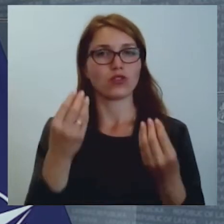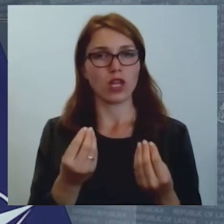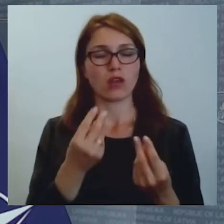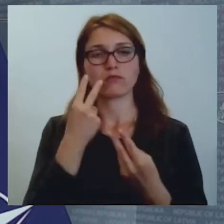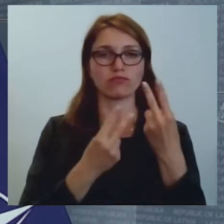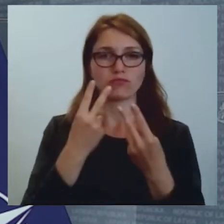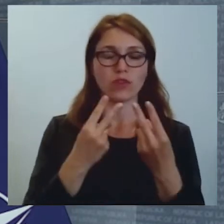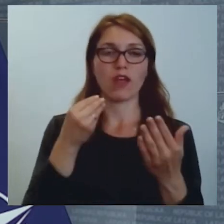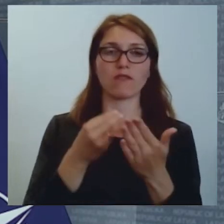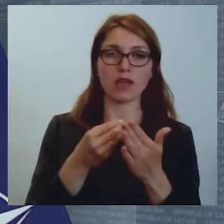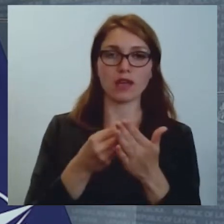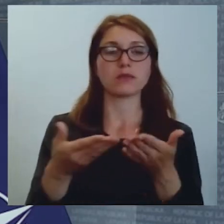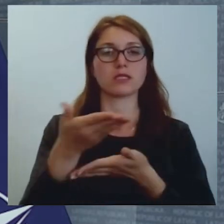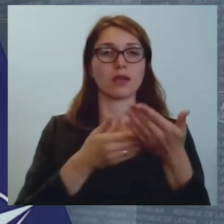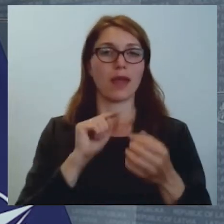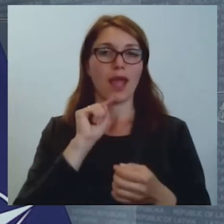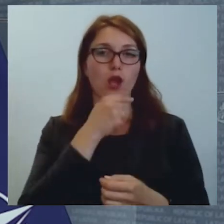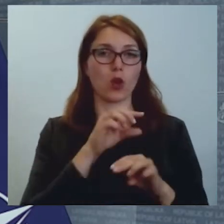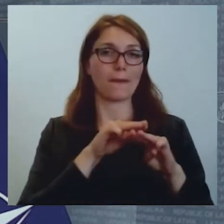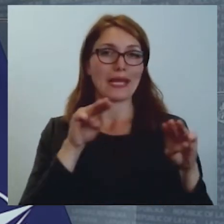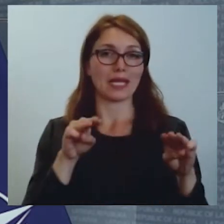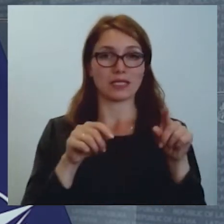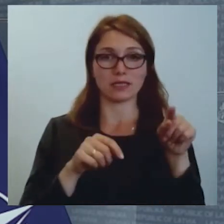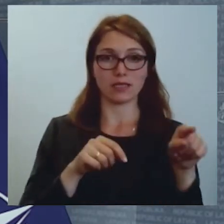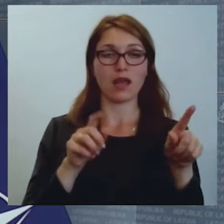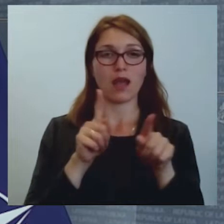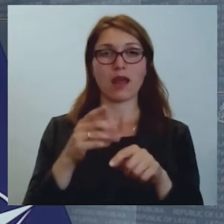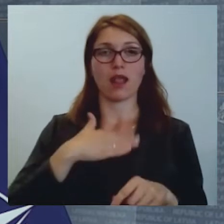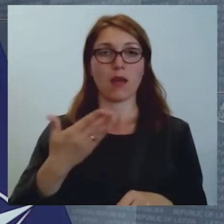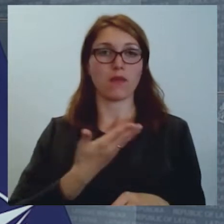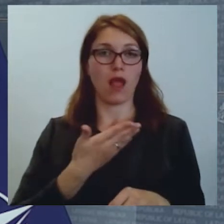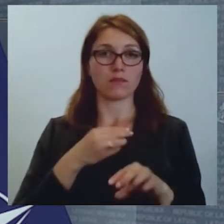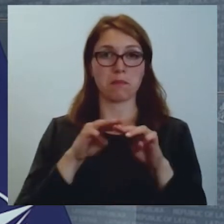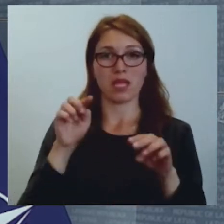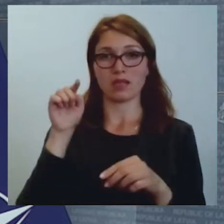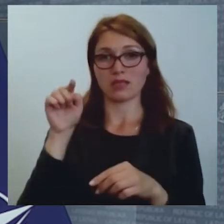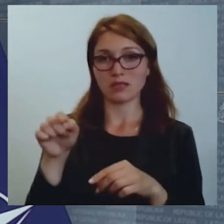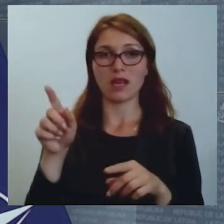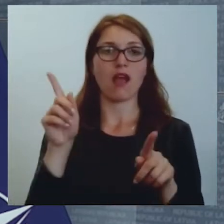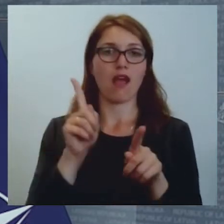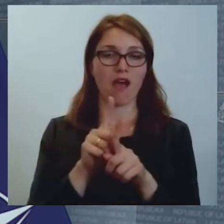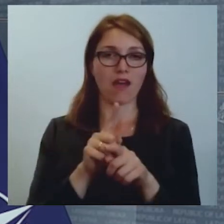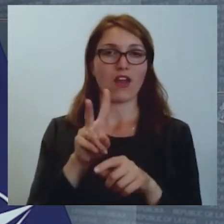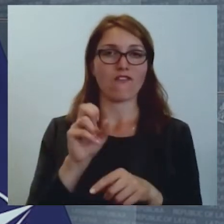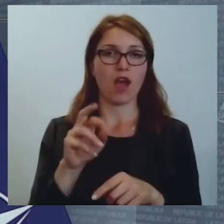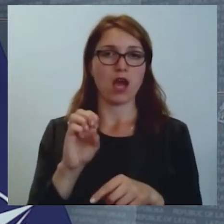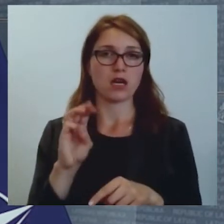sadarbībā gan ar ekonomikas ministrī, gan ar labklājības ministrī, gan ar varām